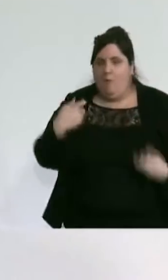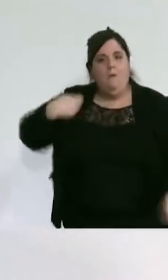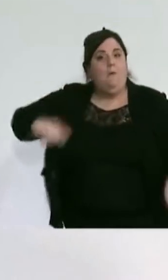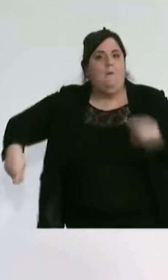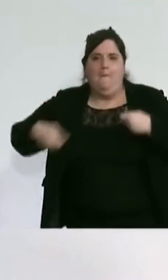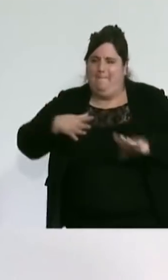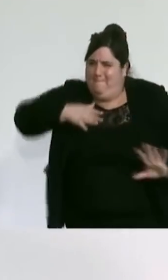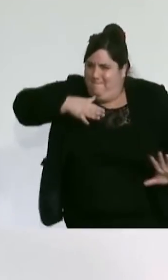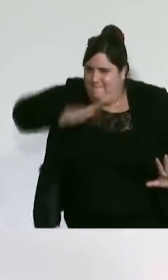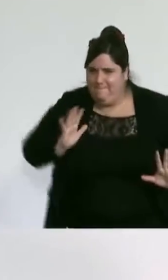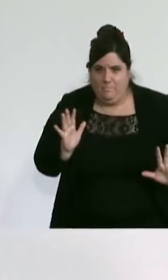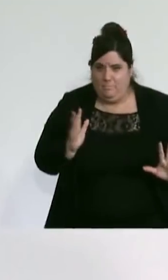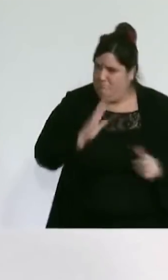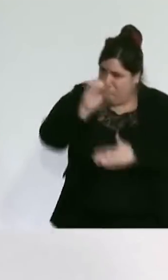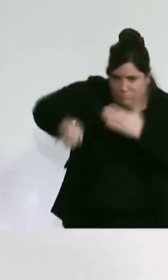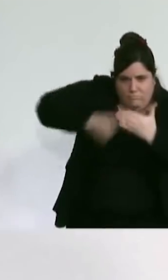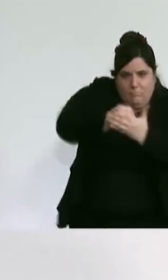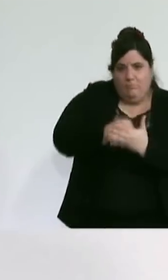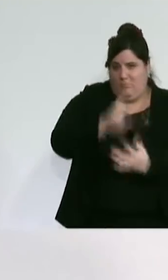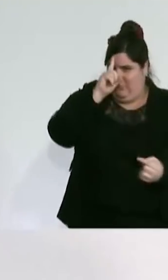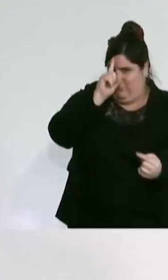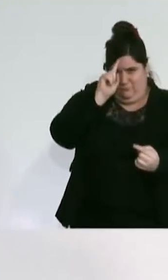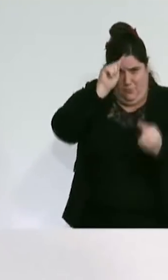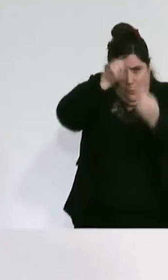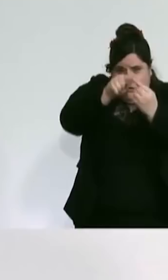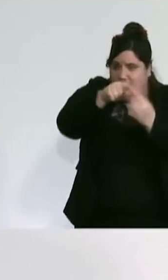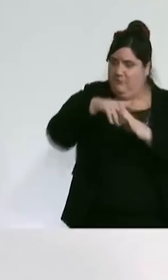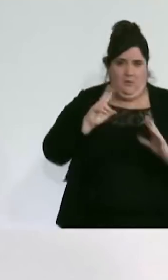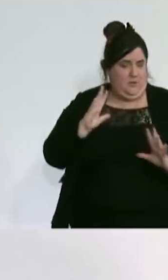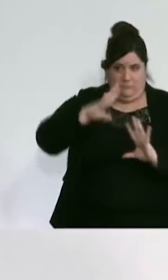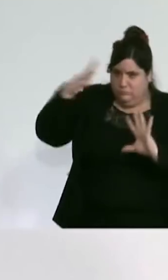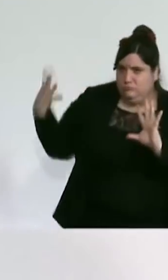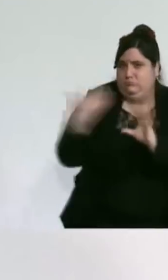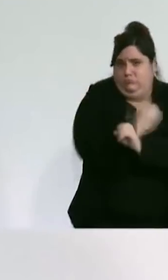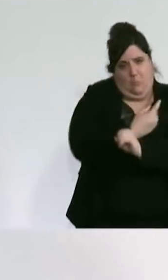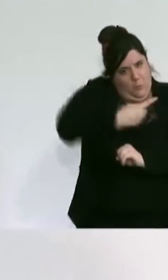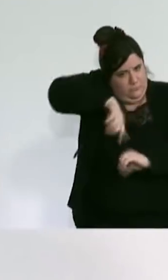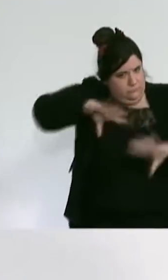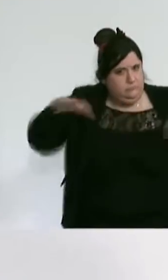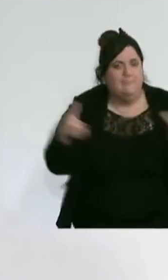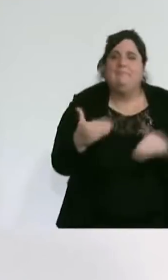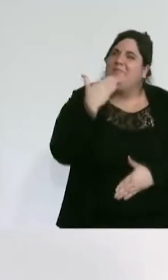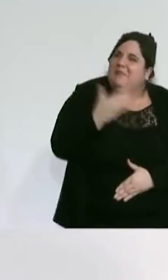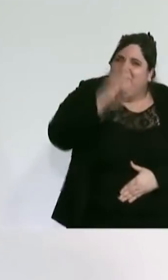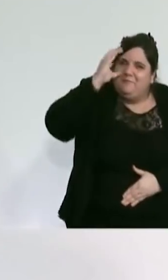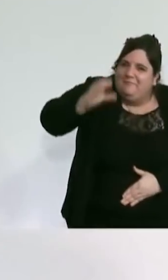concentrés sur l'objectif. Nous allons le faire, nous allons y arriver. Je vous remercie.